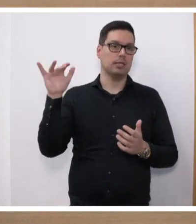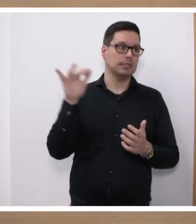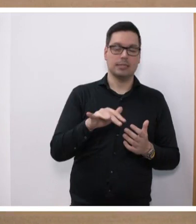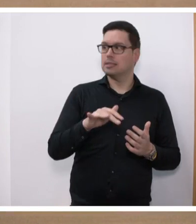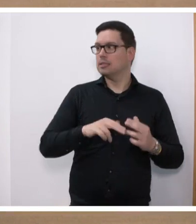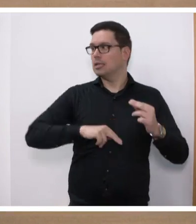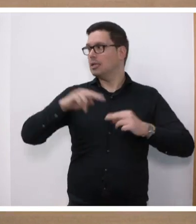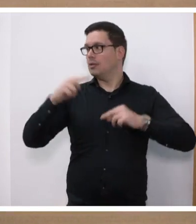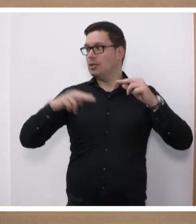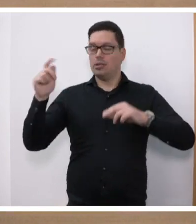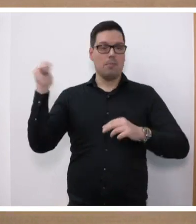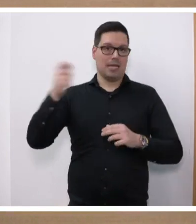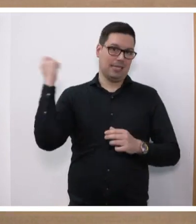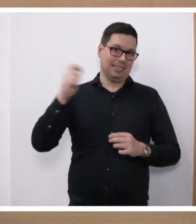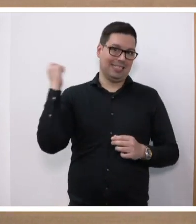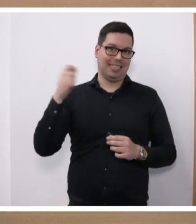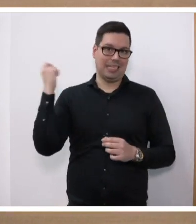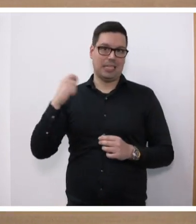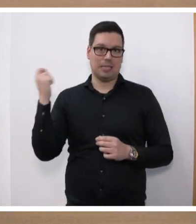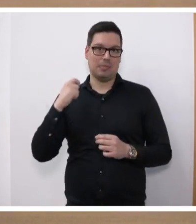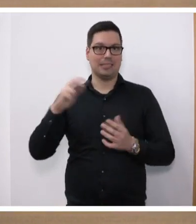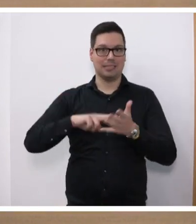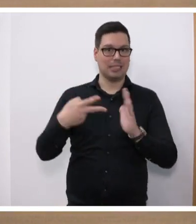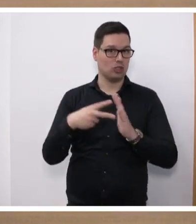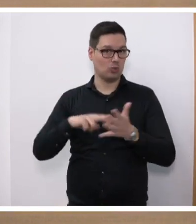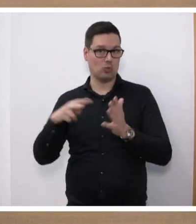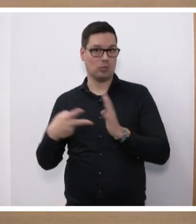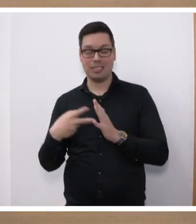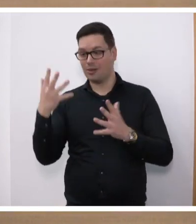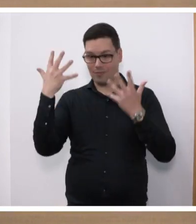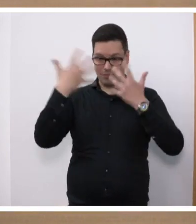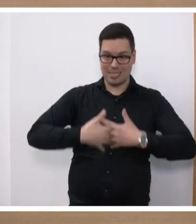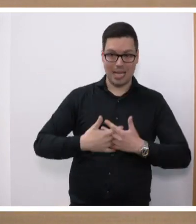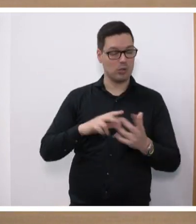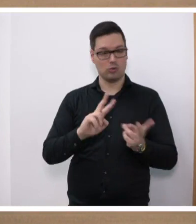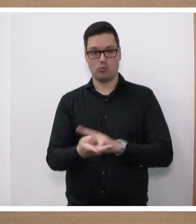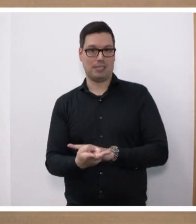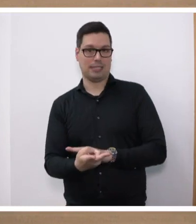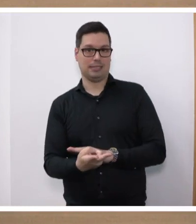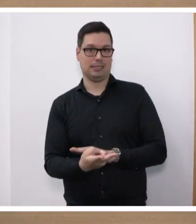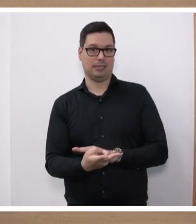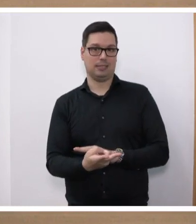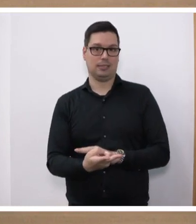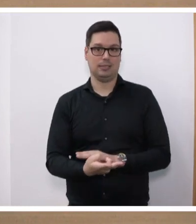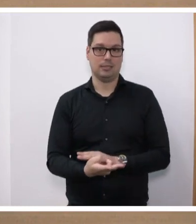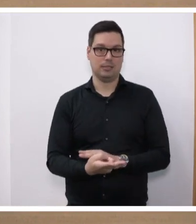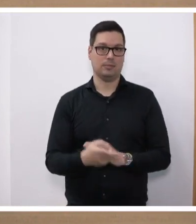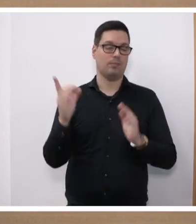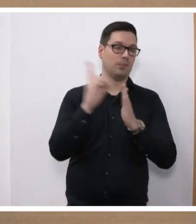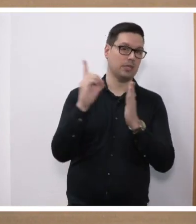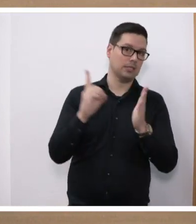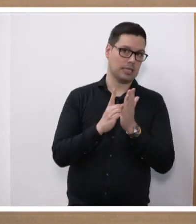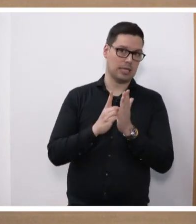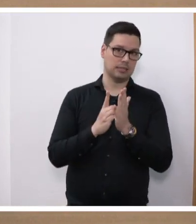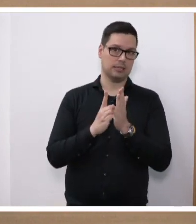konkret in ihren Betrieben an den entsprechenden Technologien und Vertrauen darauf, dass das in die Umsetzung kommt. Und jetzt gehen wir in die Datenerhebung über